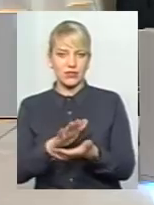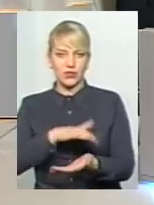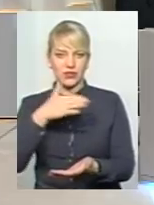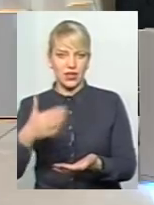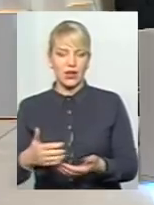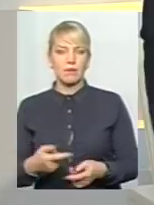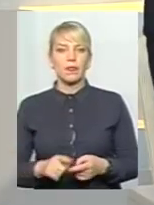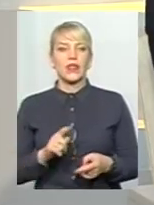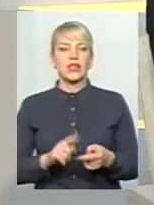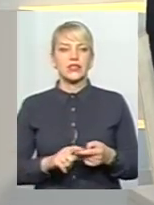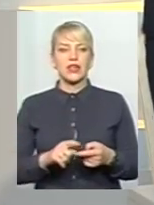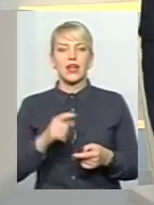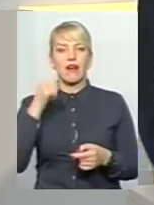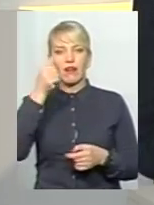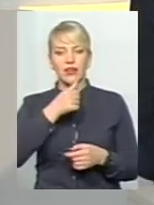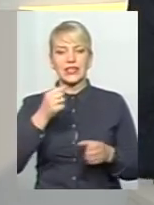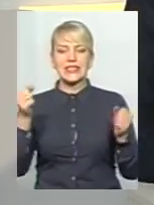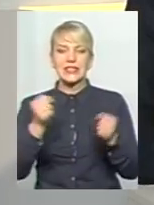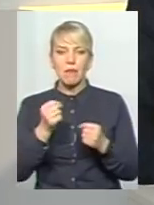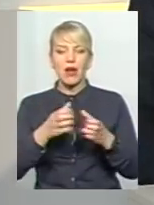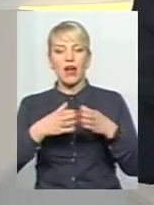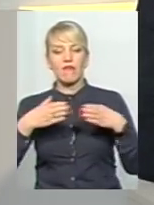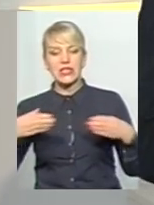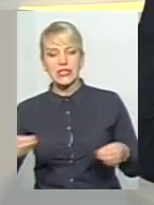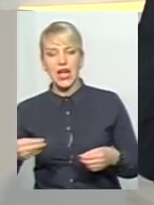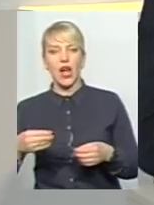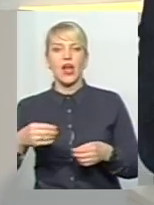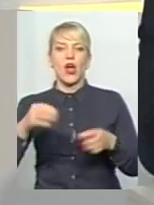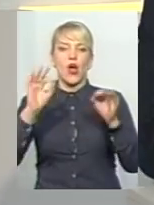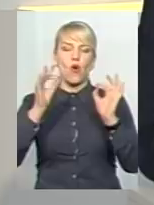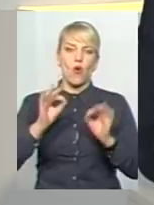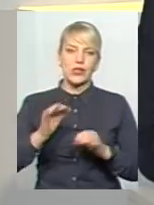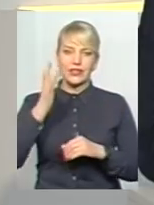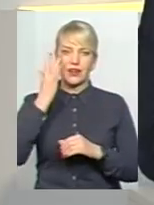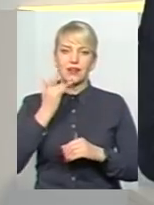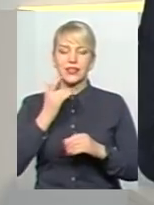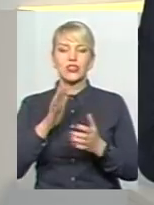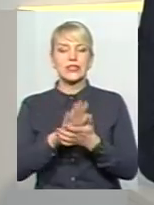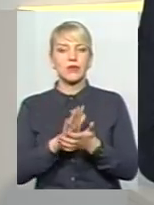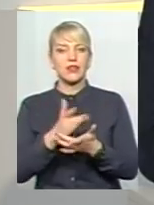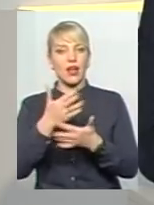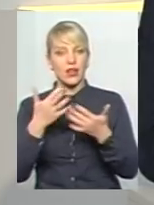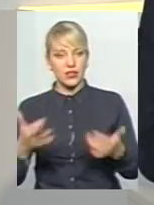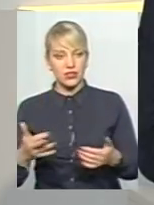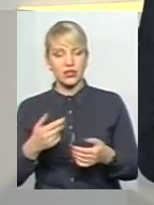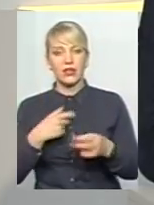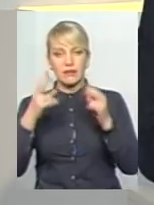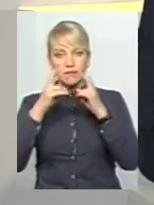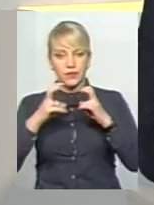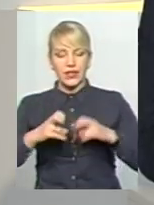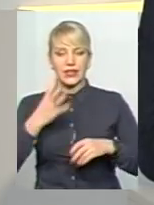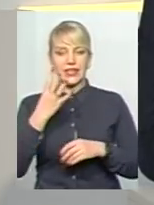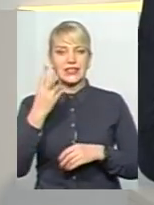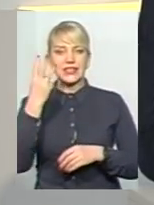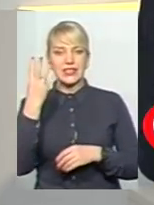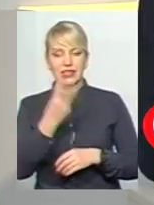триває рік, тому що зима, весна, осінь і літо, сміття різне. Ми провели впродовж року морфологію по 34 показниках і